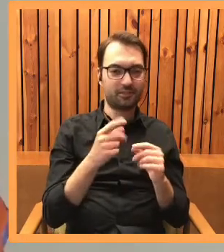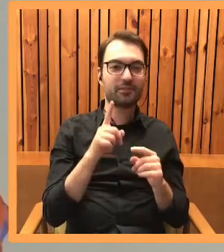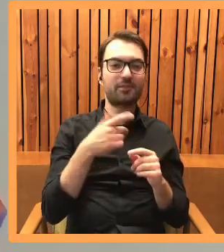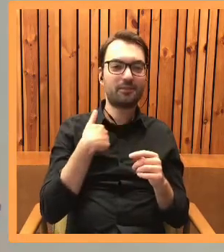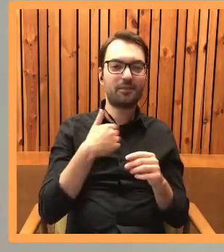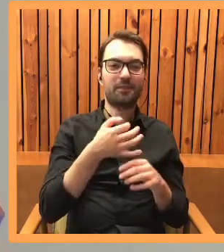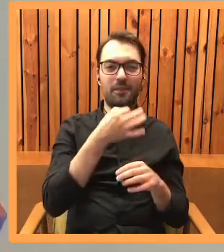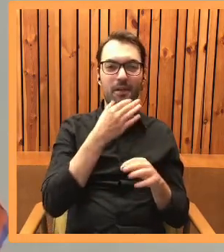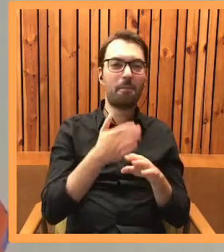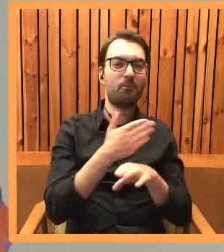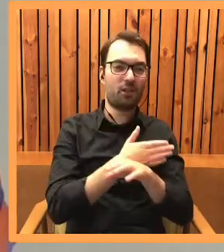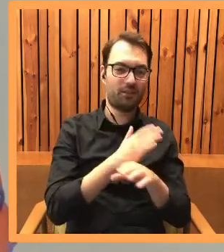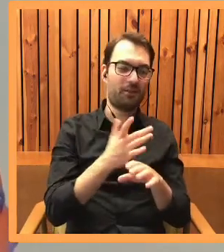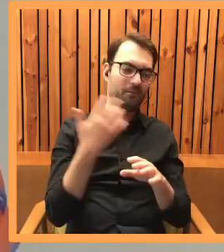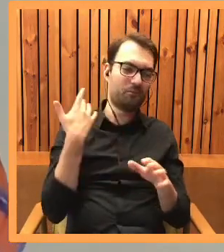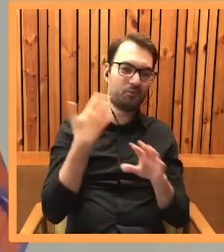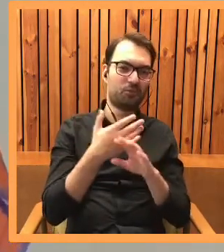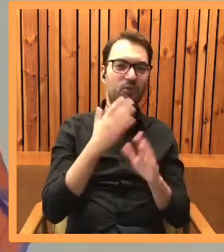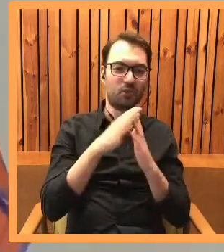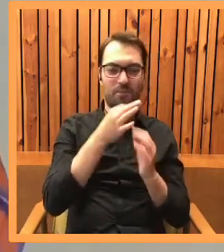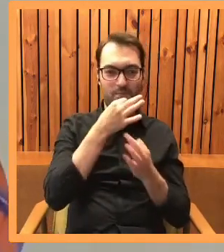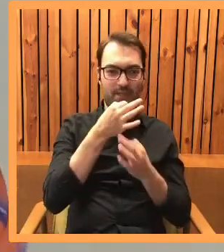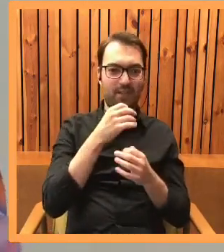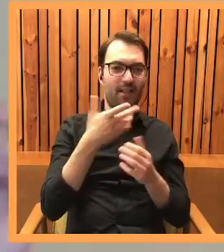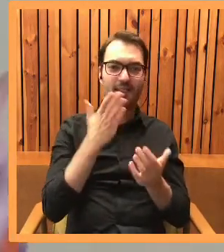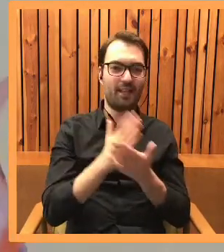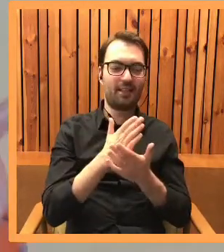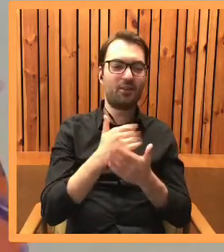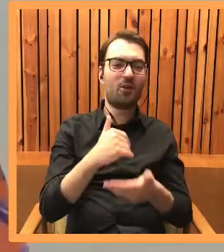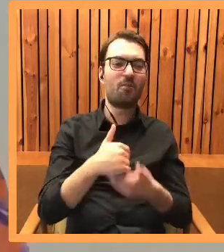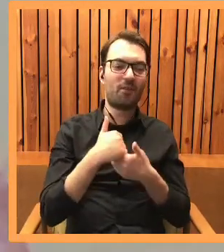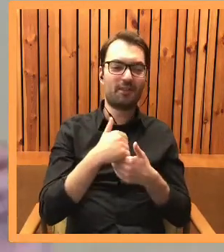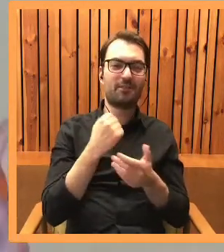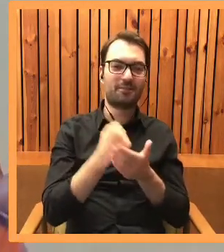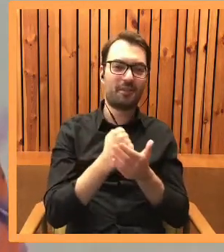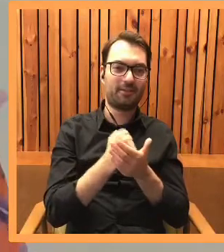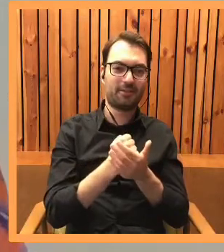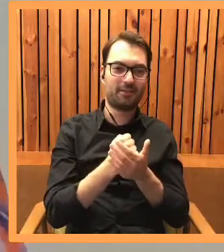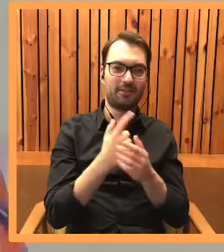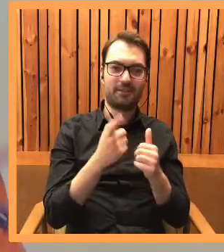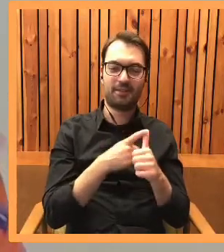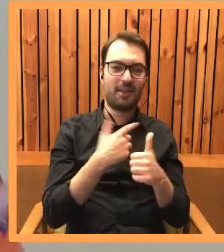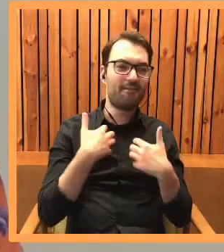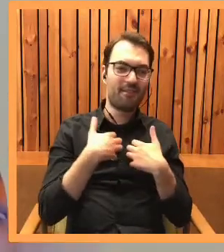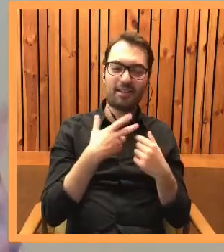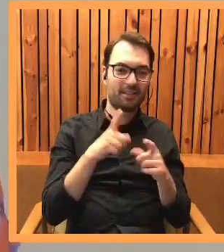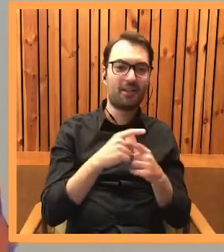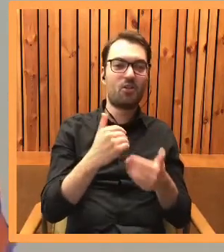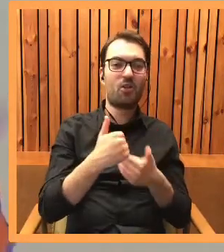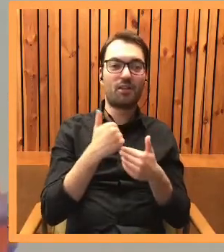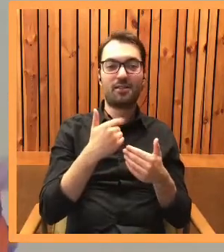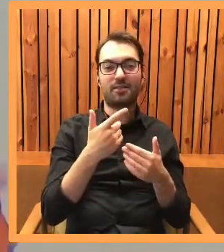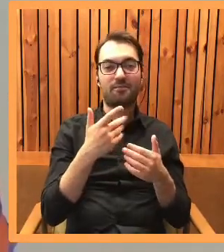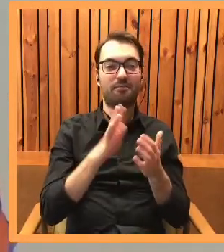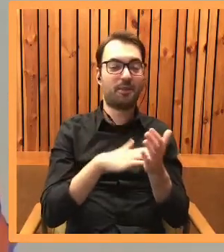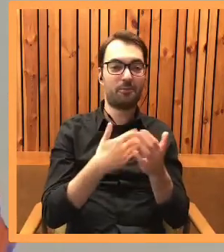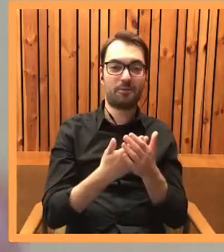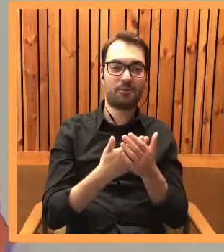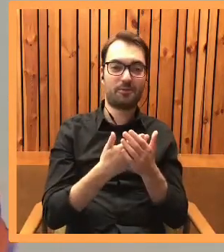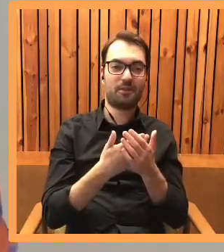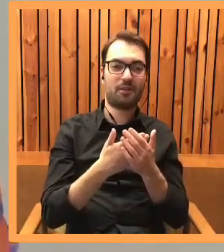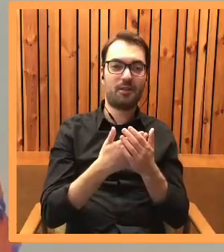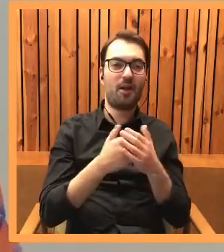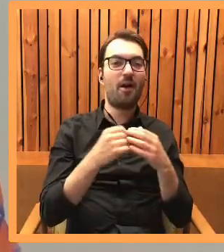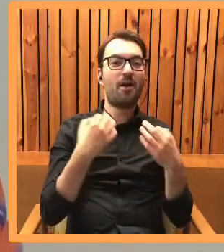pytałam się jej przy poprzednich powieściach. I to nie tylko mi doradzała, słuchajcie, na temat weterynarii, ale także na potrzeby motoryzacyjne,